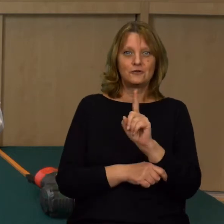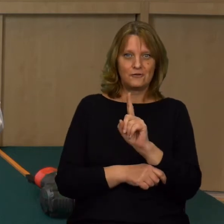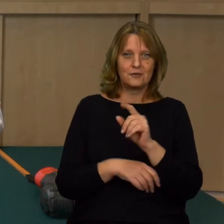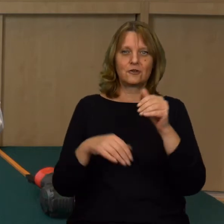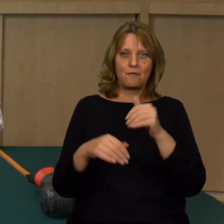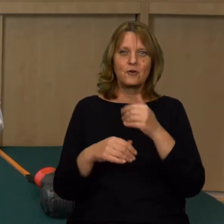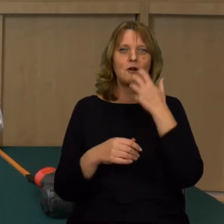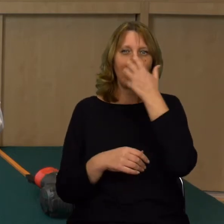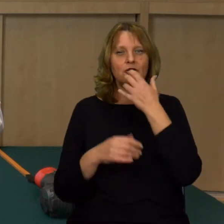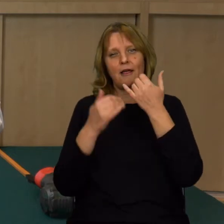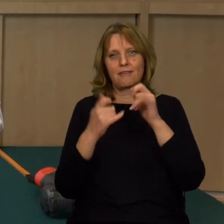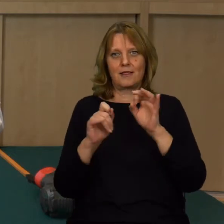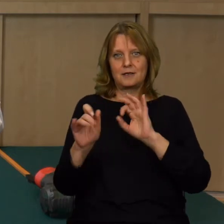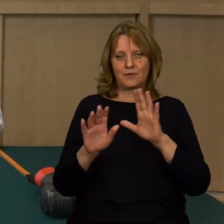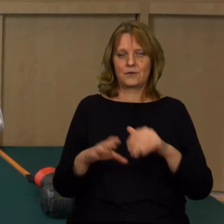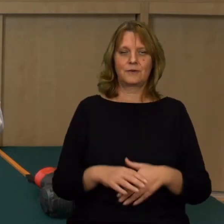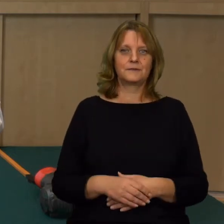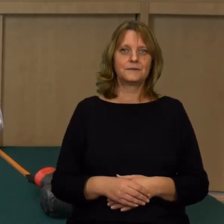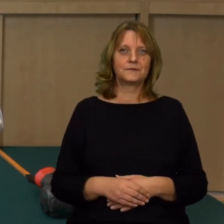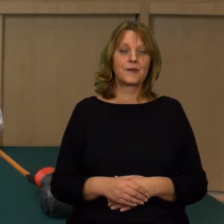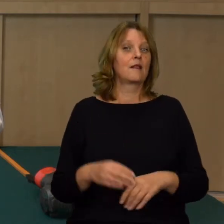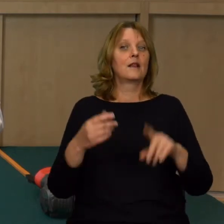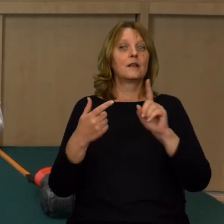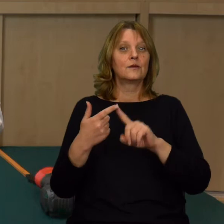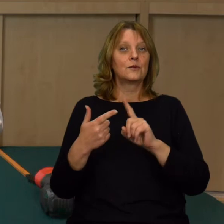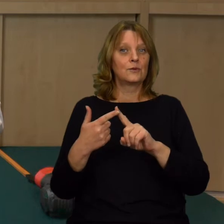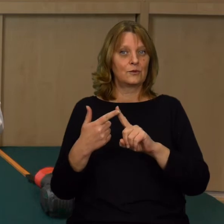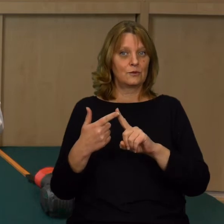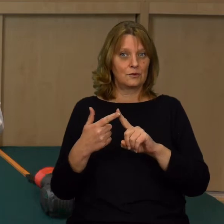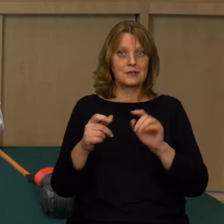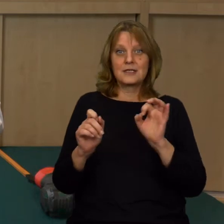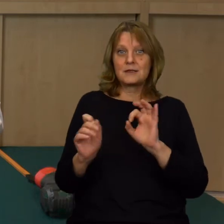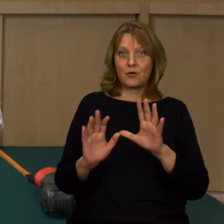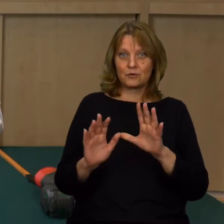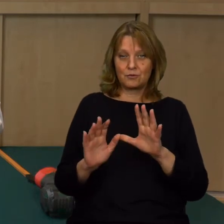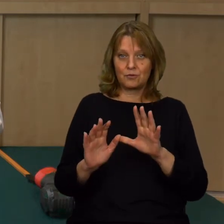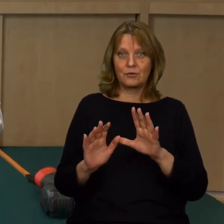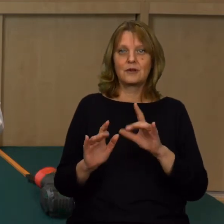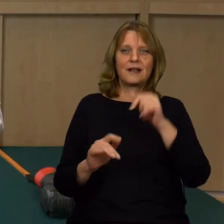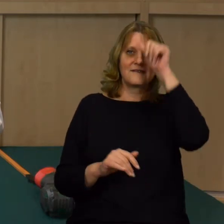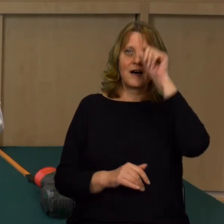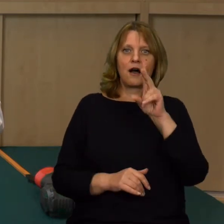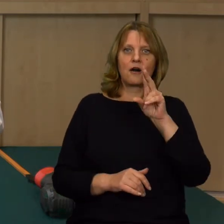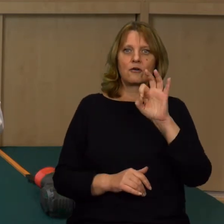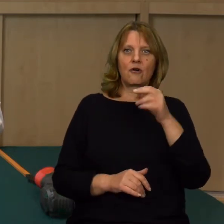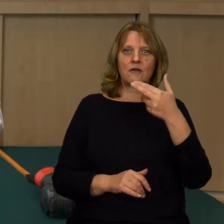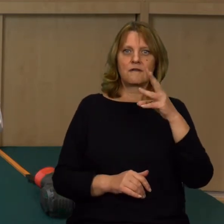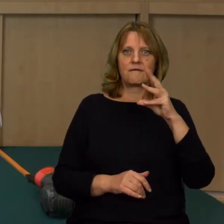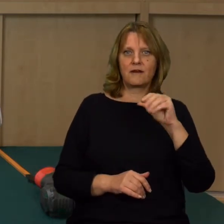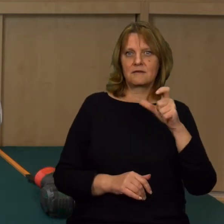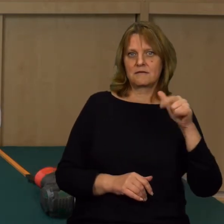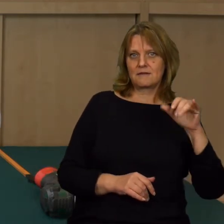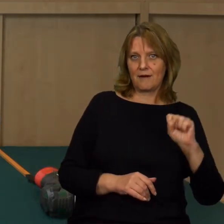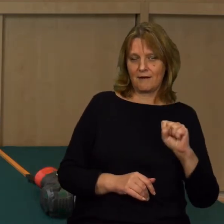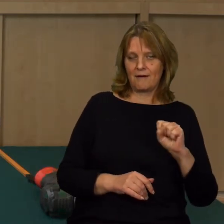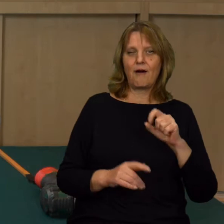ogrzać jeszcze w inne sposoby. Drugim sposobem na ogrzenie się od świeczki będzie konwekcja. Konwekcja, która